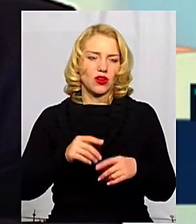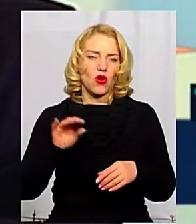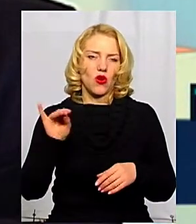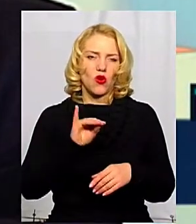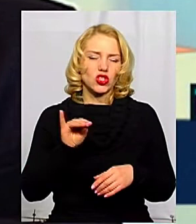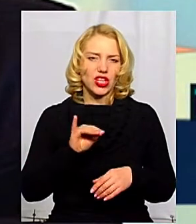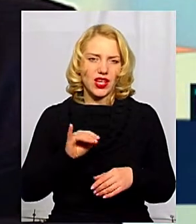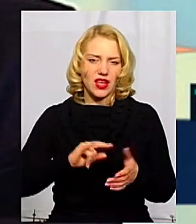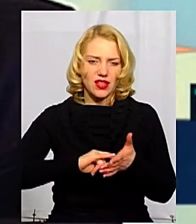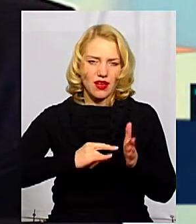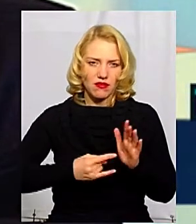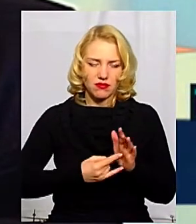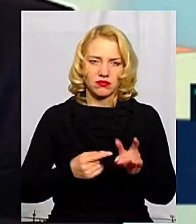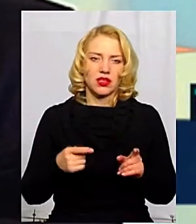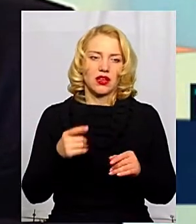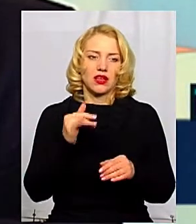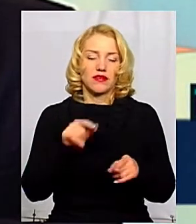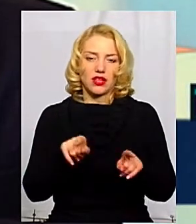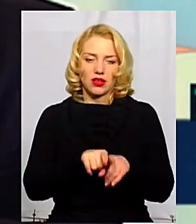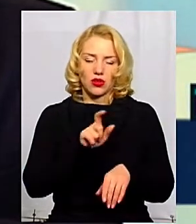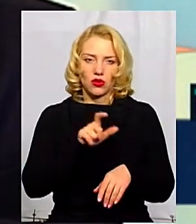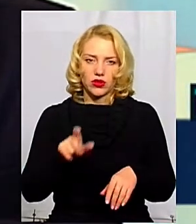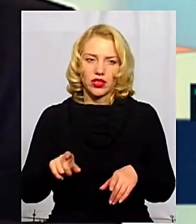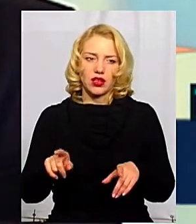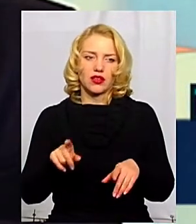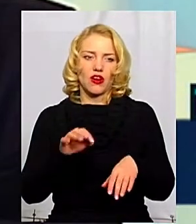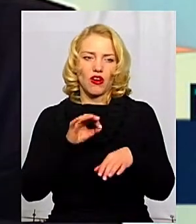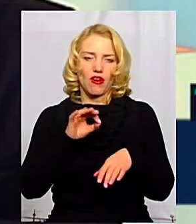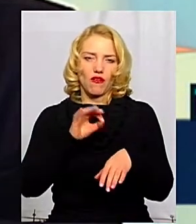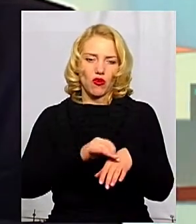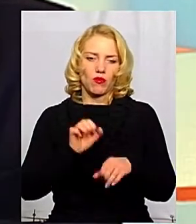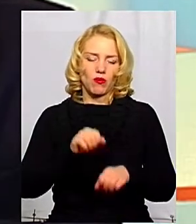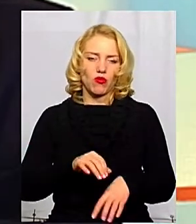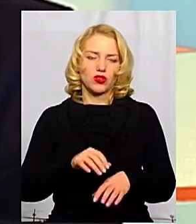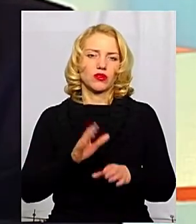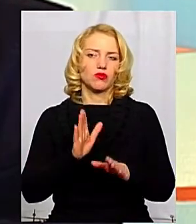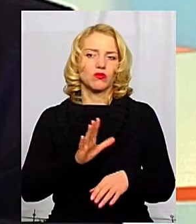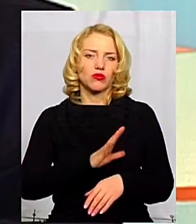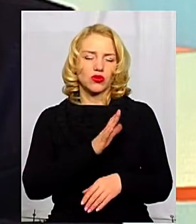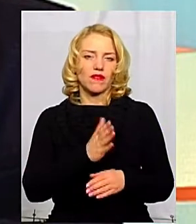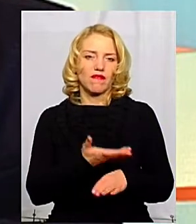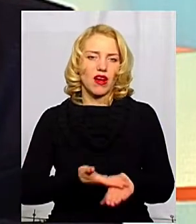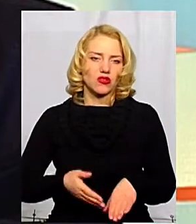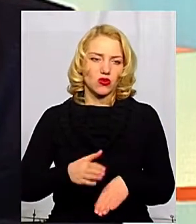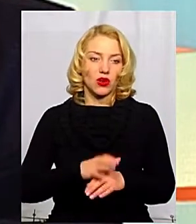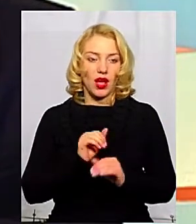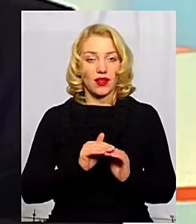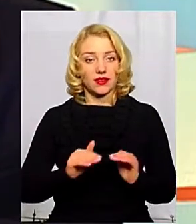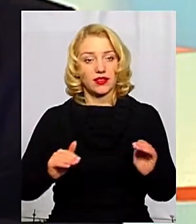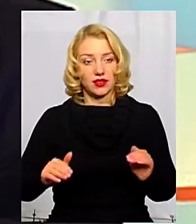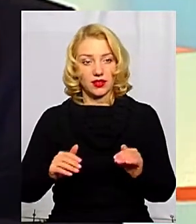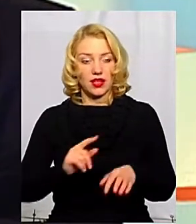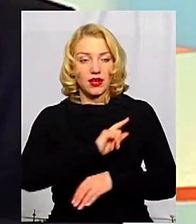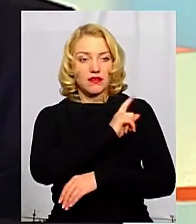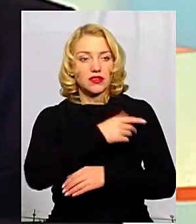ожиріння. І тому в таких пацієнтів хвороба може протікати значно важче. А діти, вони в силу